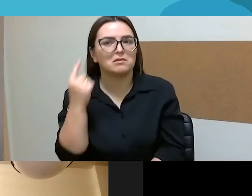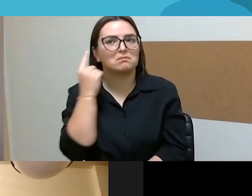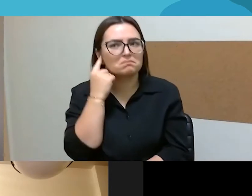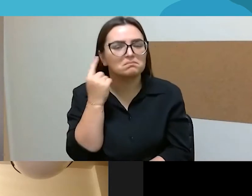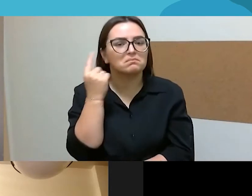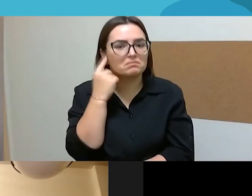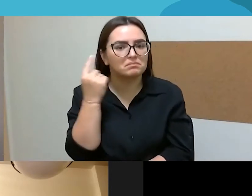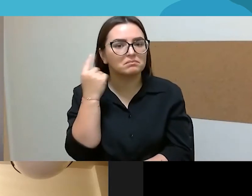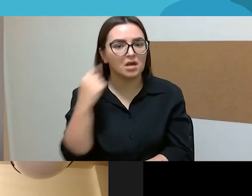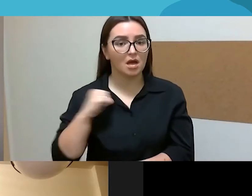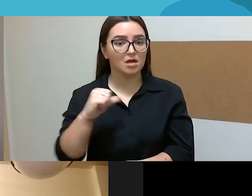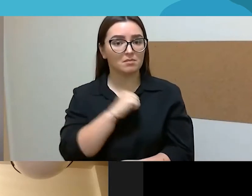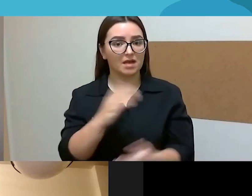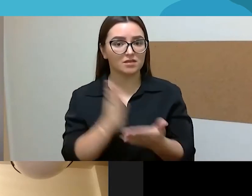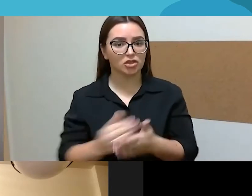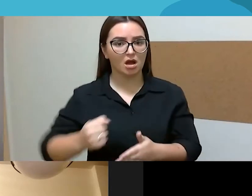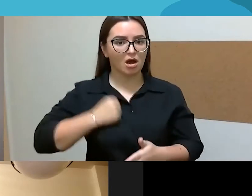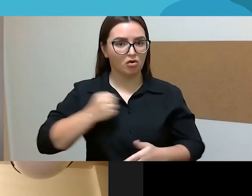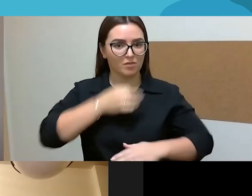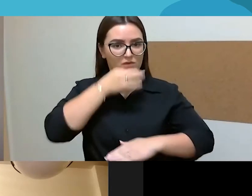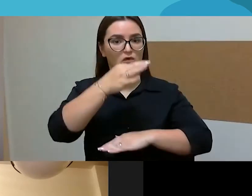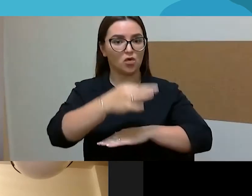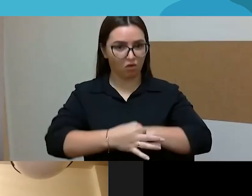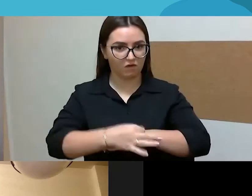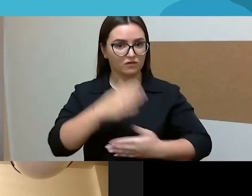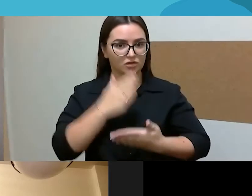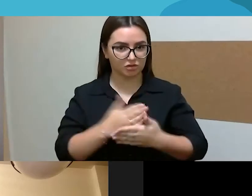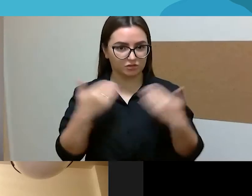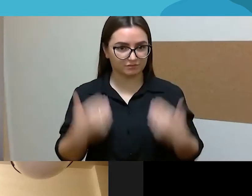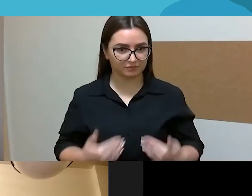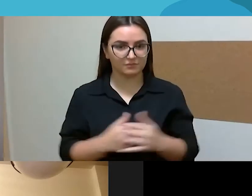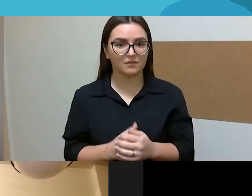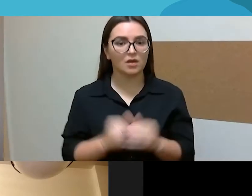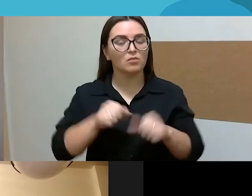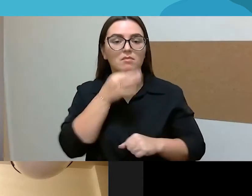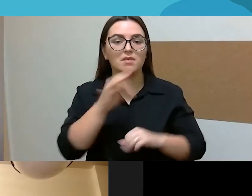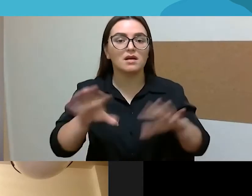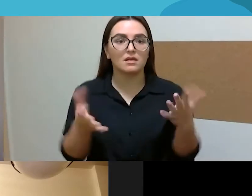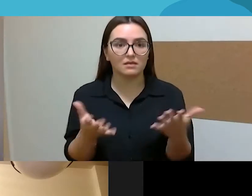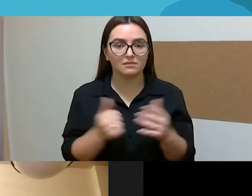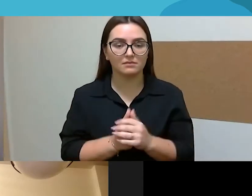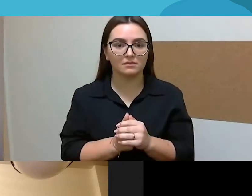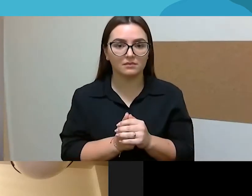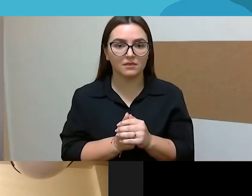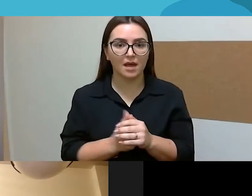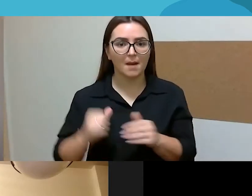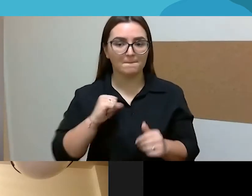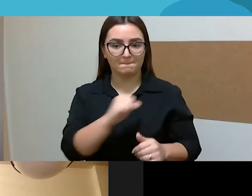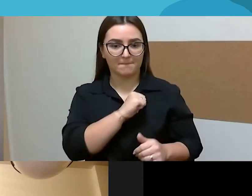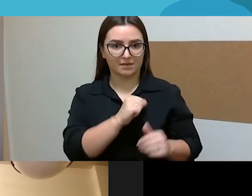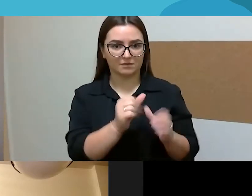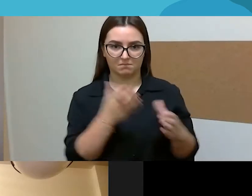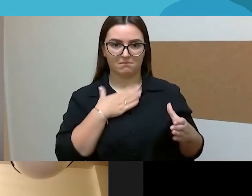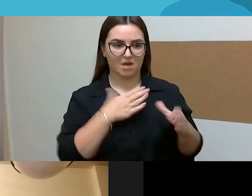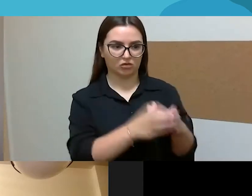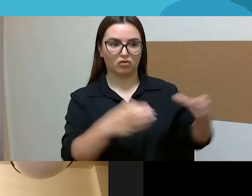Aš kadangi pats esu karjo minės atstovas, dabar atsarvėjus esantis, tai galiu pasakyti, kad iš mano aplinkos ir kiek girdėjau, tai tikrai viena gal